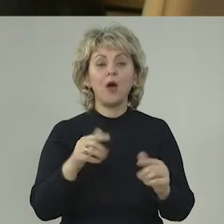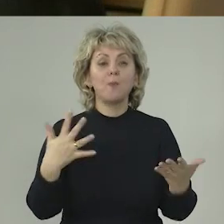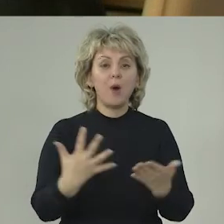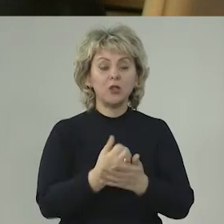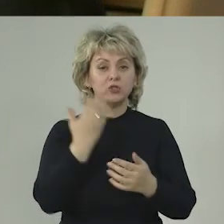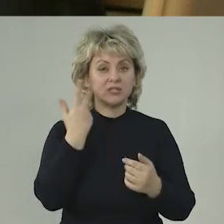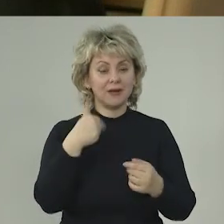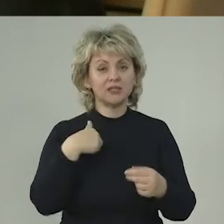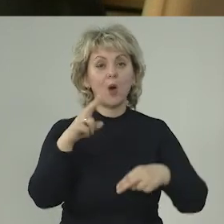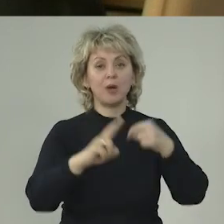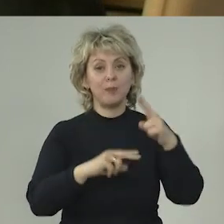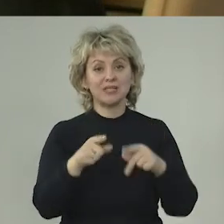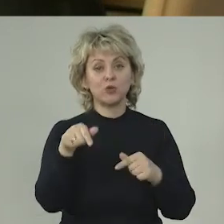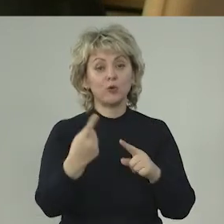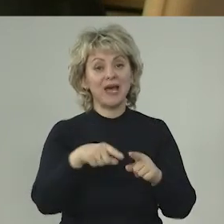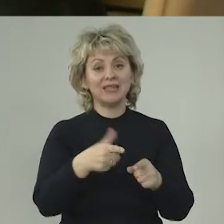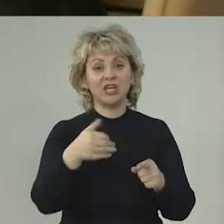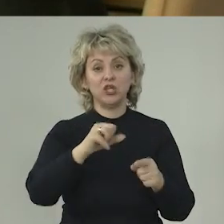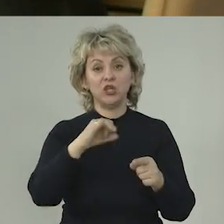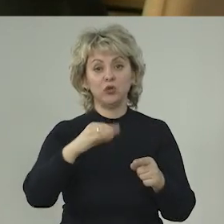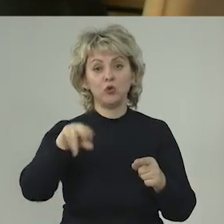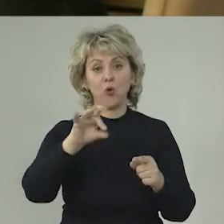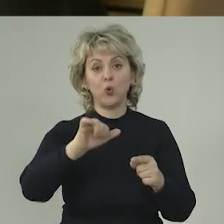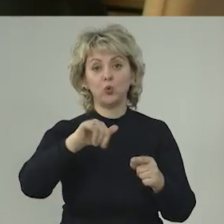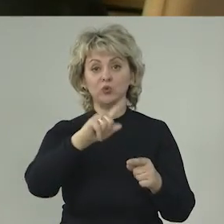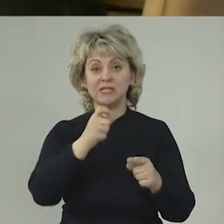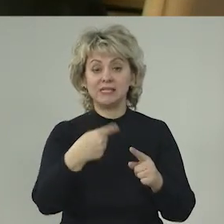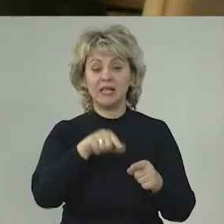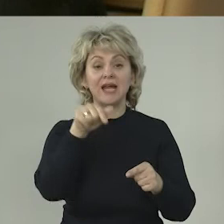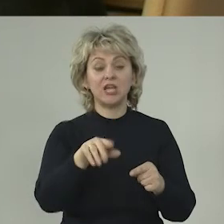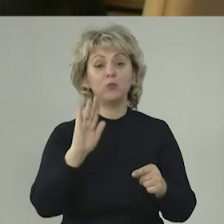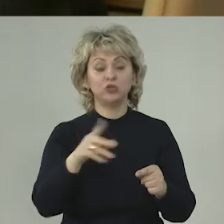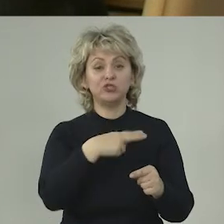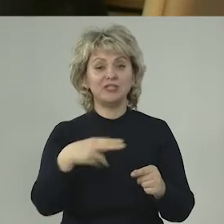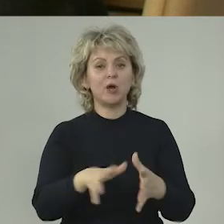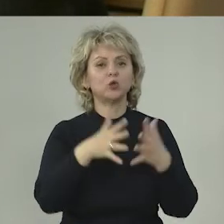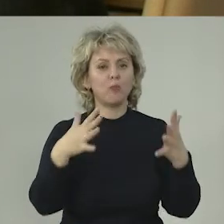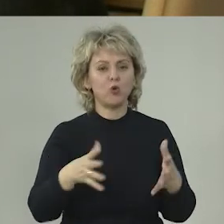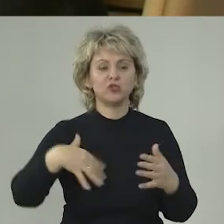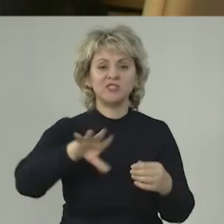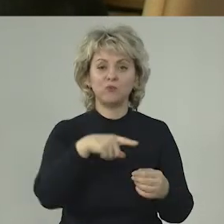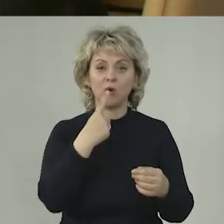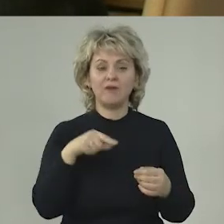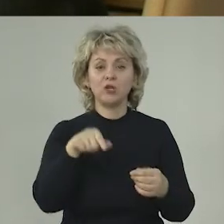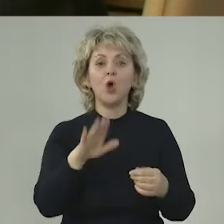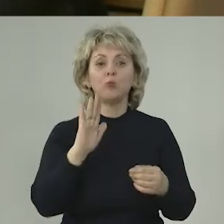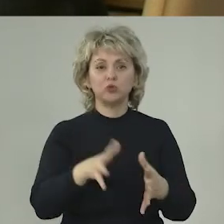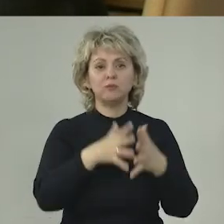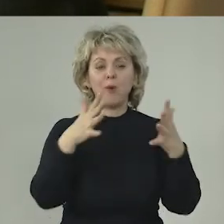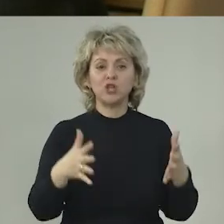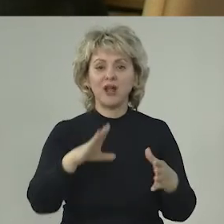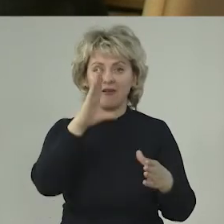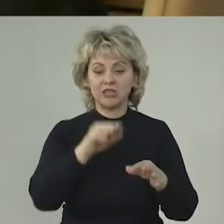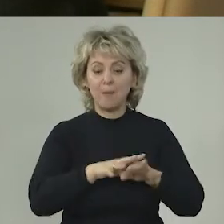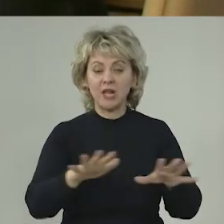получится, когда мы построим этот гидроузел. Я, кстати, хотел на одной теме остановиться, о которой более всего говорили о том, что будет очень